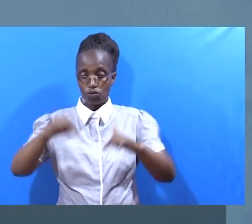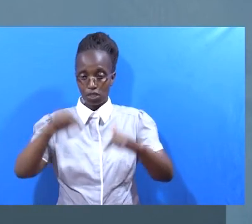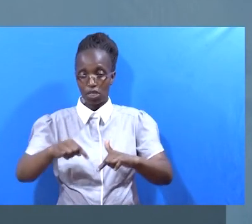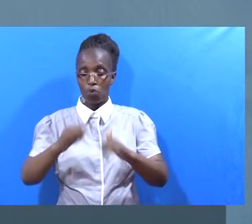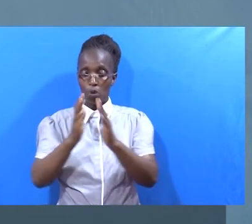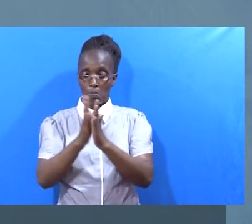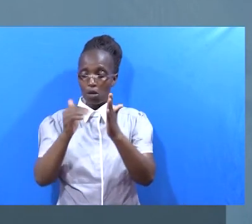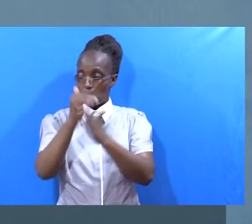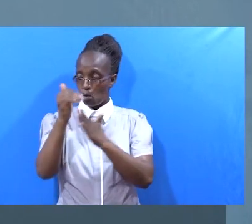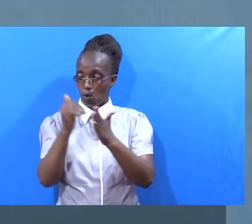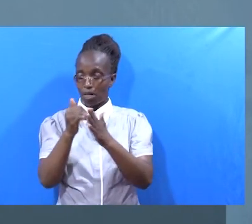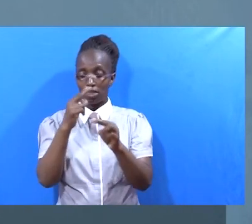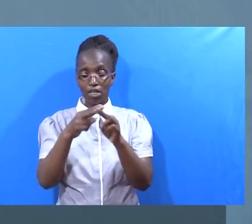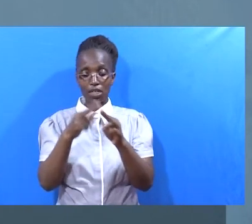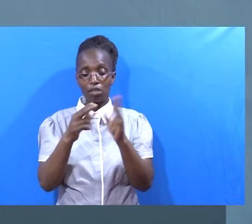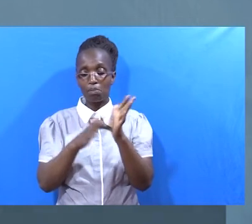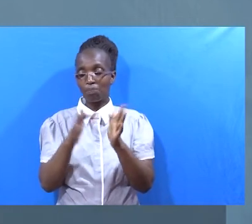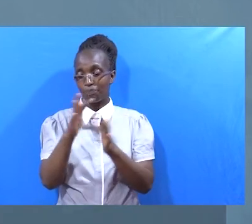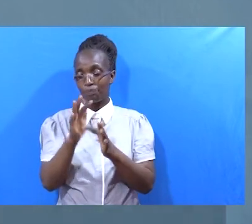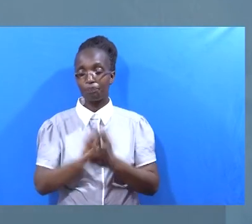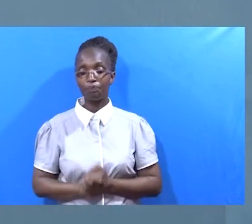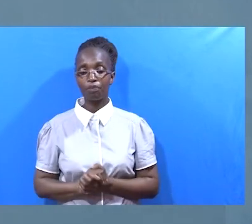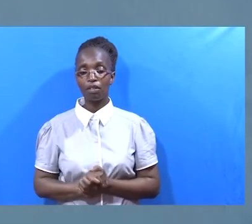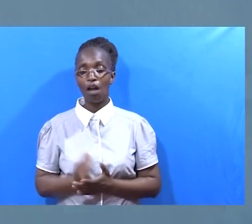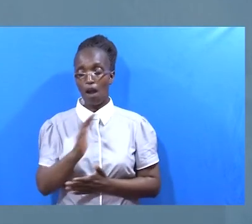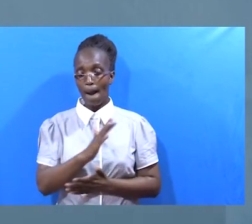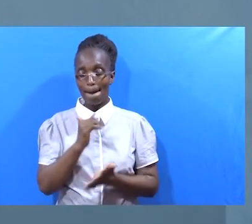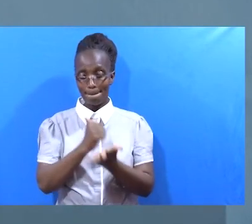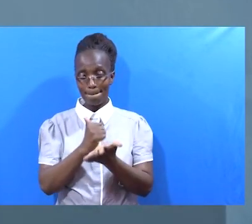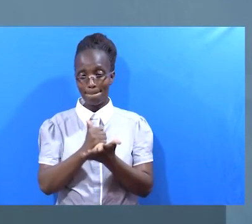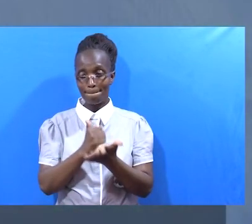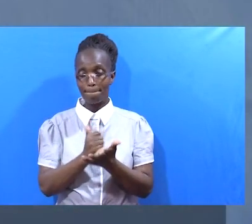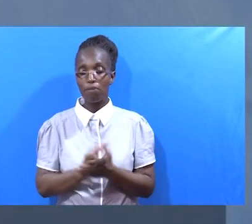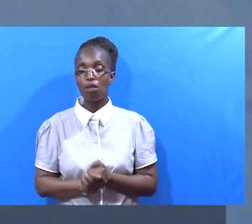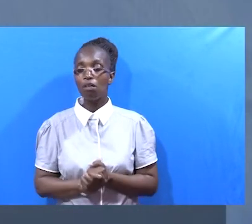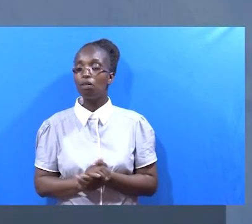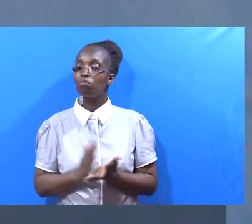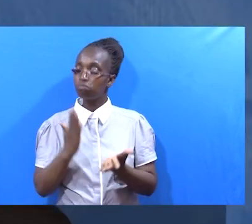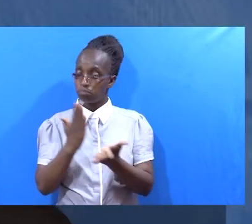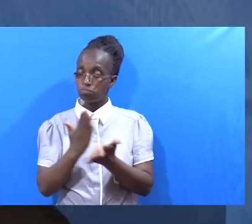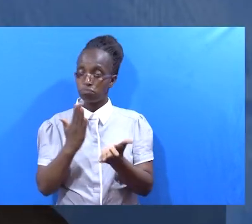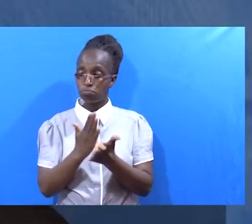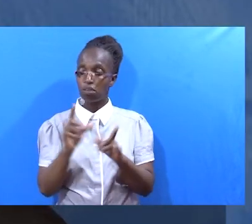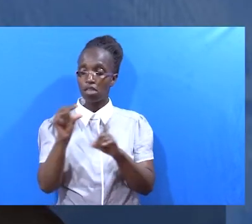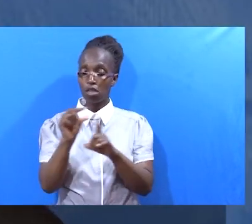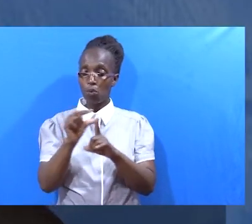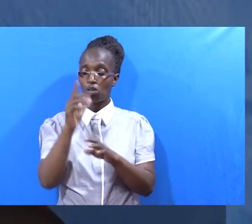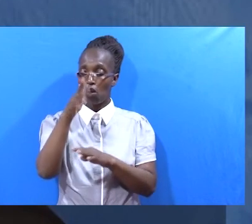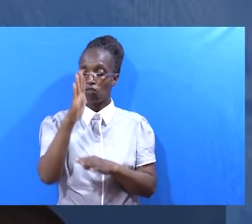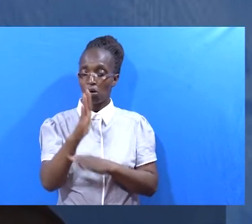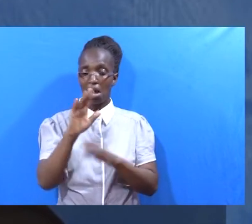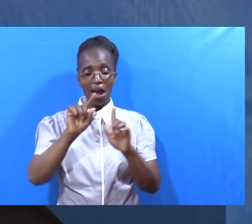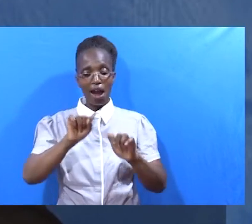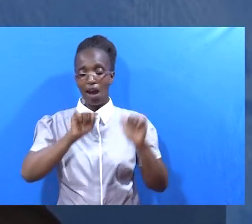wako Na omba haya yote Na nikatika jina la Yesu Kristo Halie mkombozi wetu Amen Neno lake mwenyezi mungu